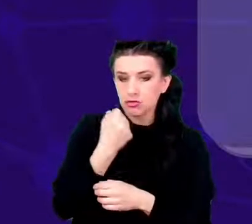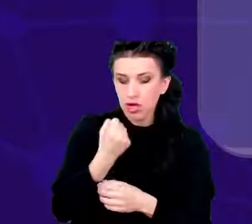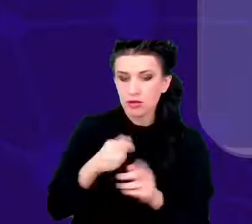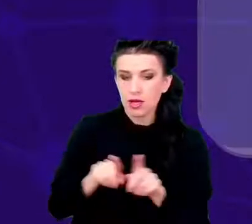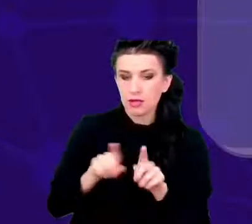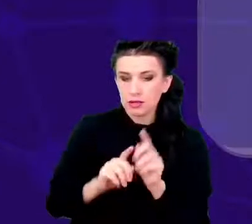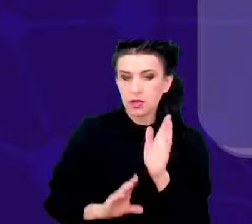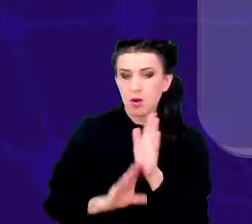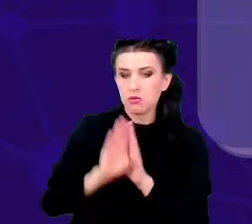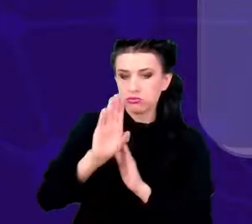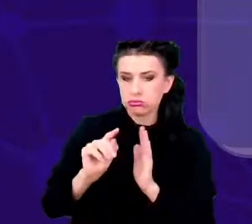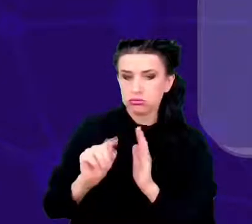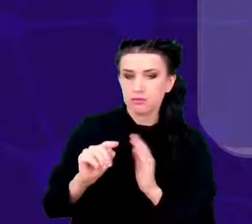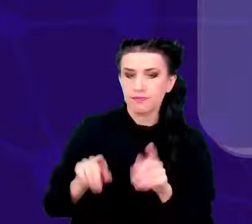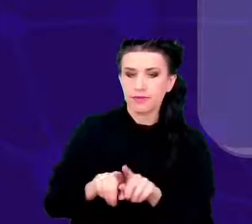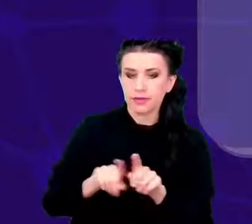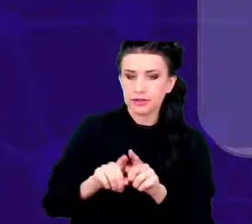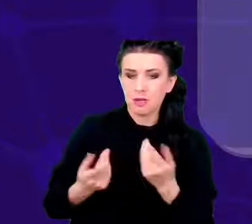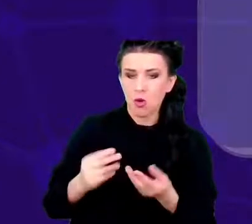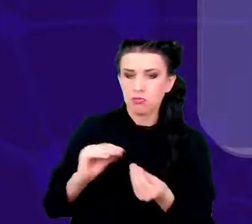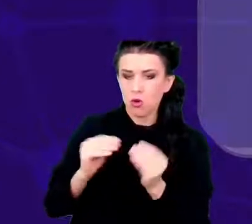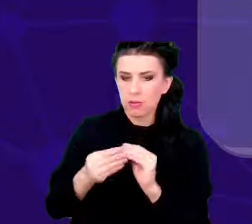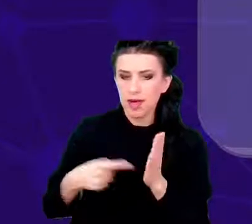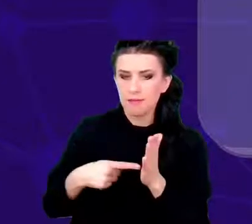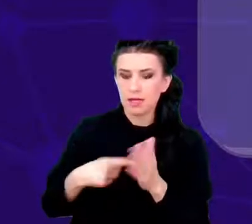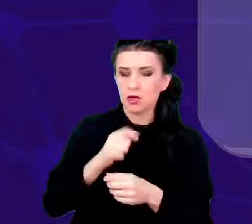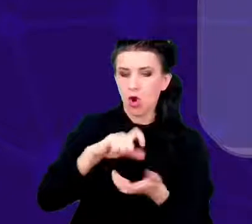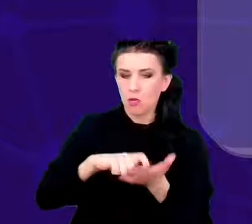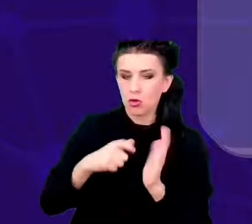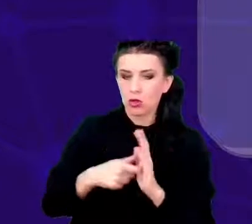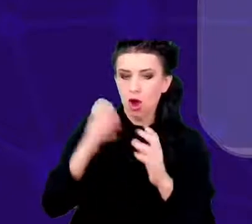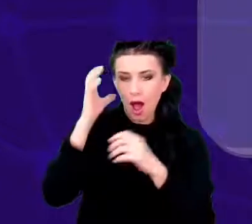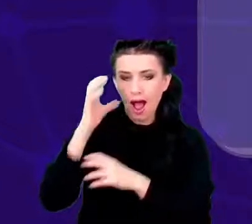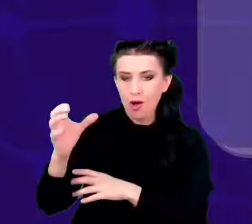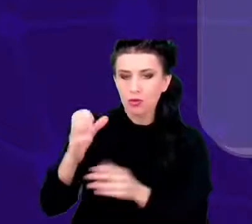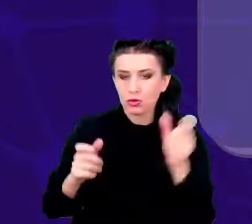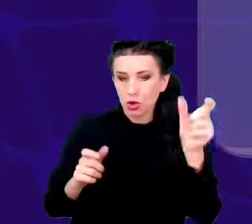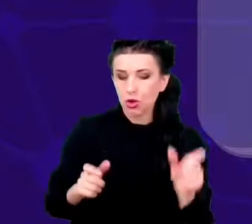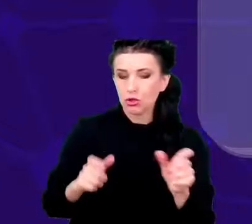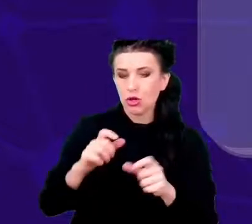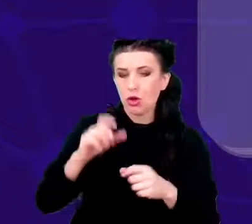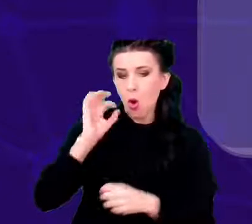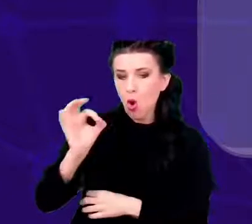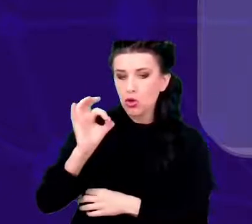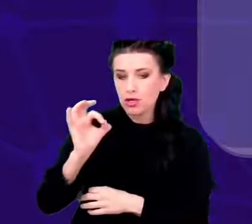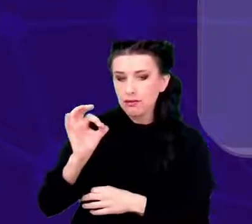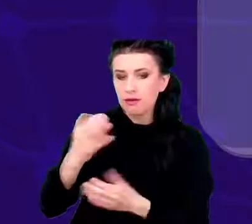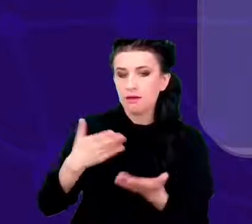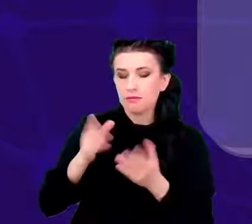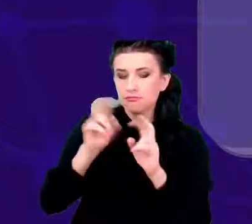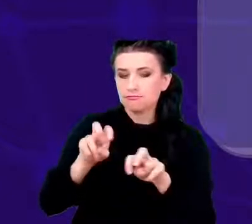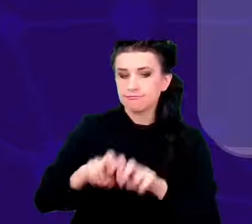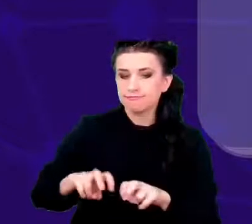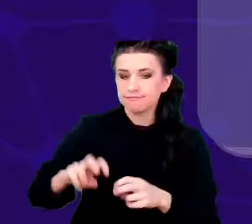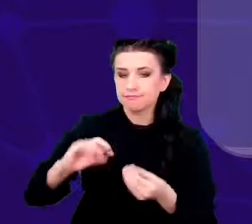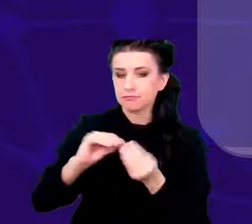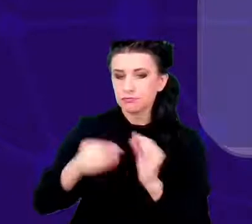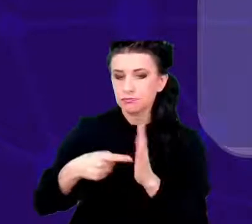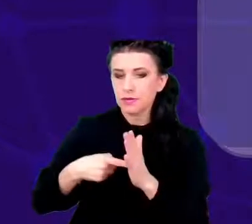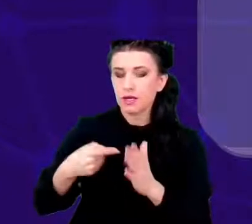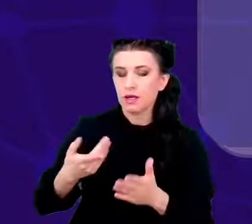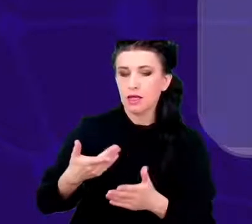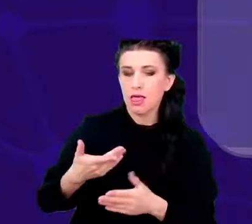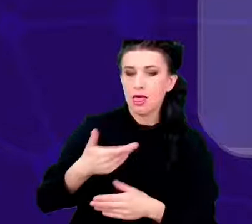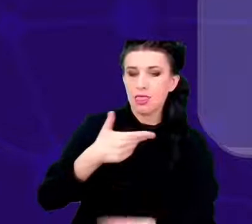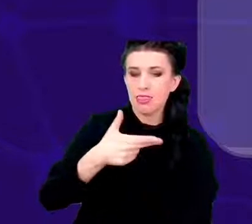specjalistą w dziedzinie terapii komórkowych, a także autorem oryginalnych badań w tematyce zaburzeń plastyczności neuronalnej w